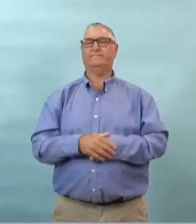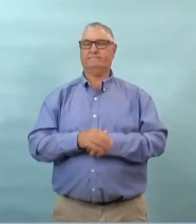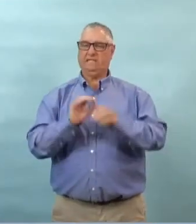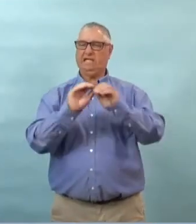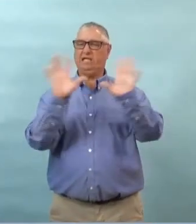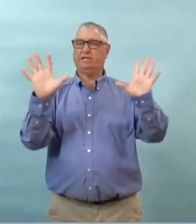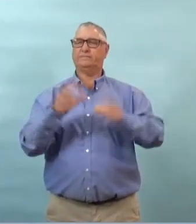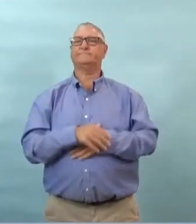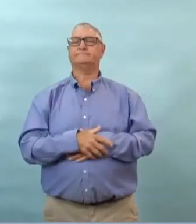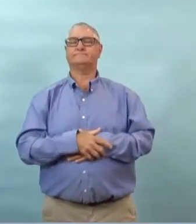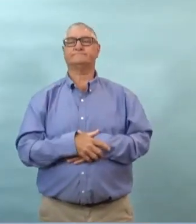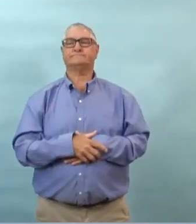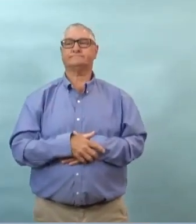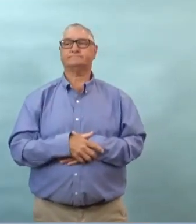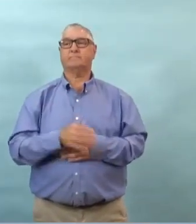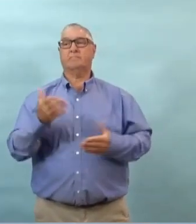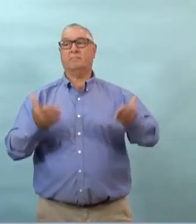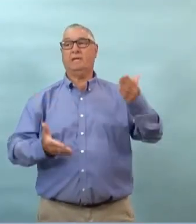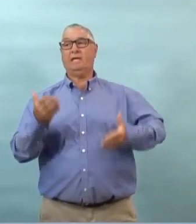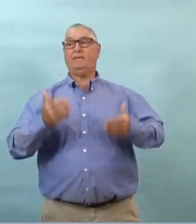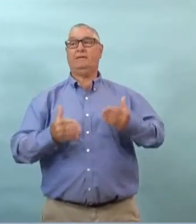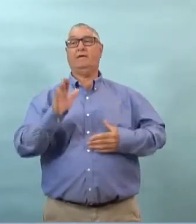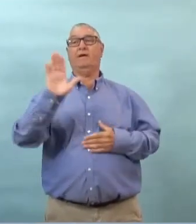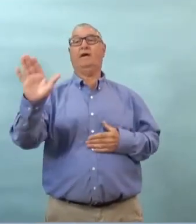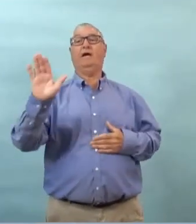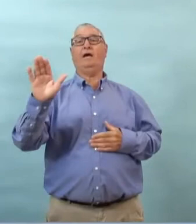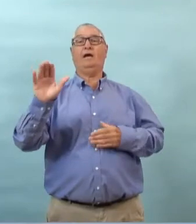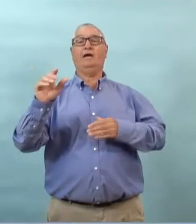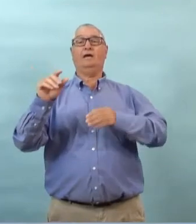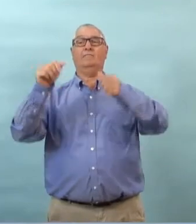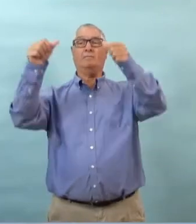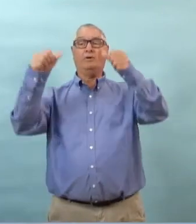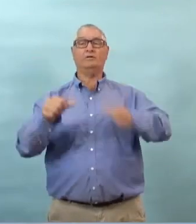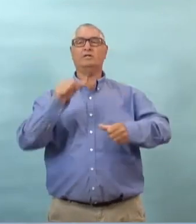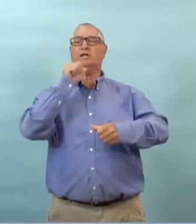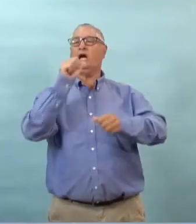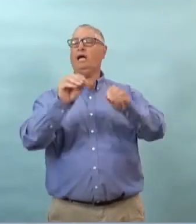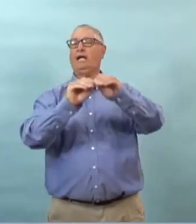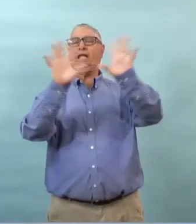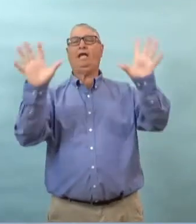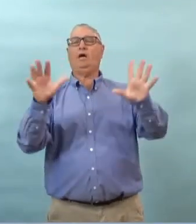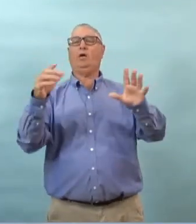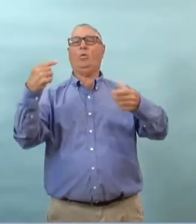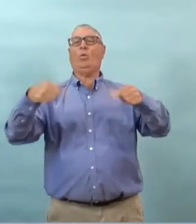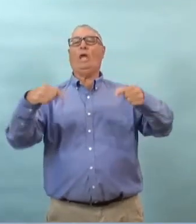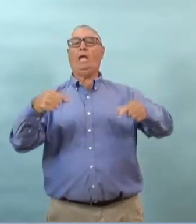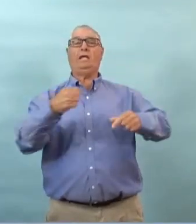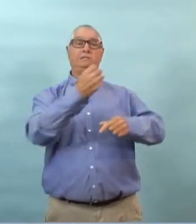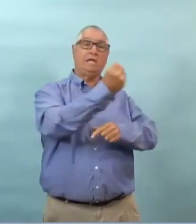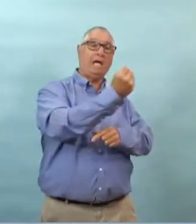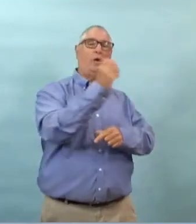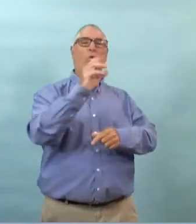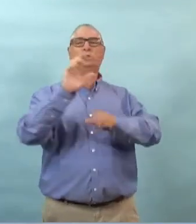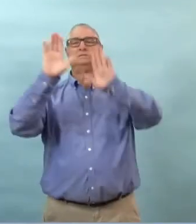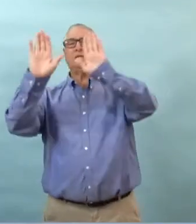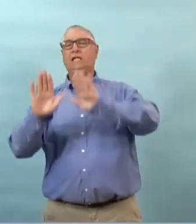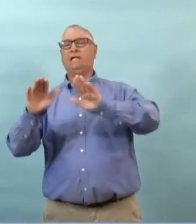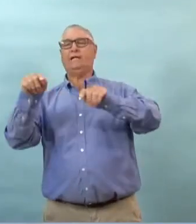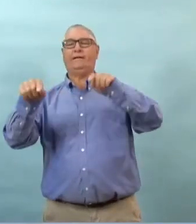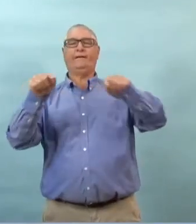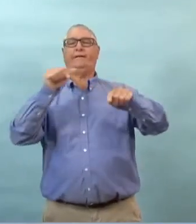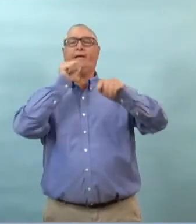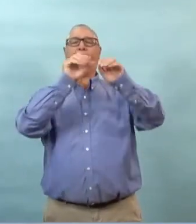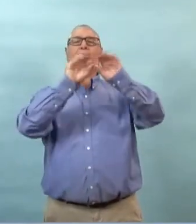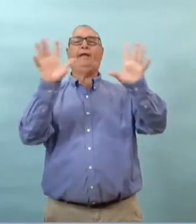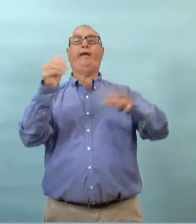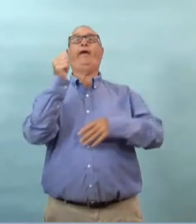donc peut-être il y a eu une différence quant au moment où les chiffres